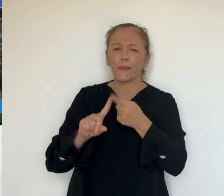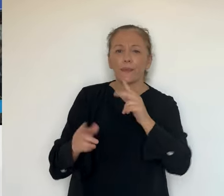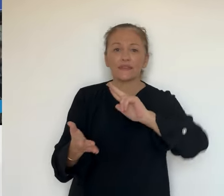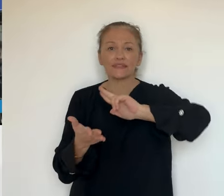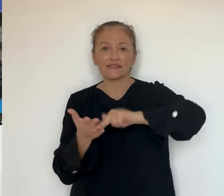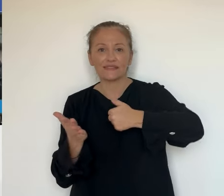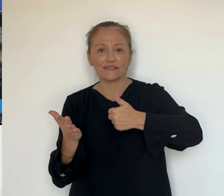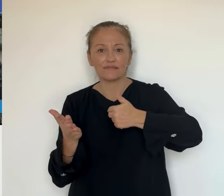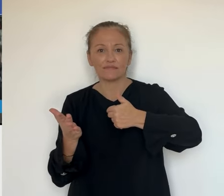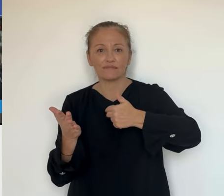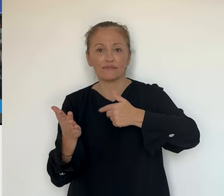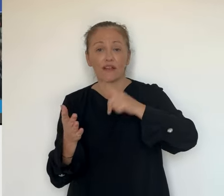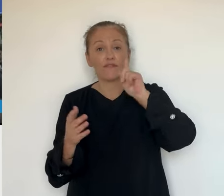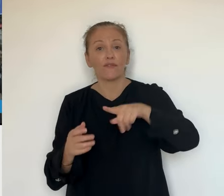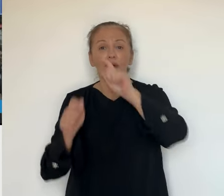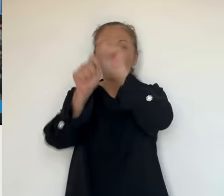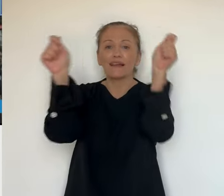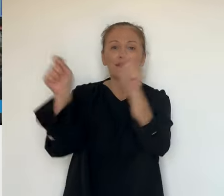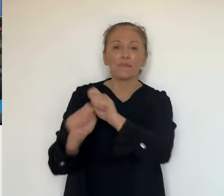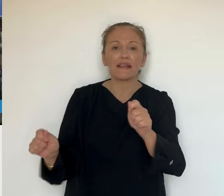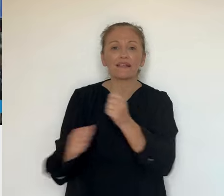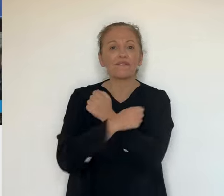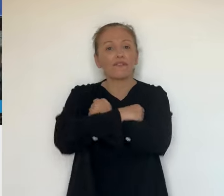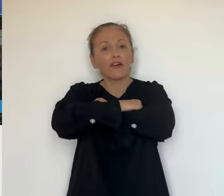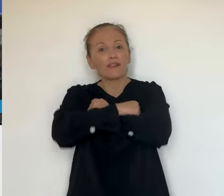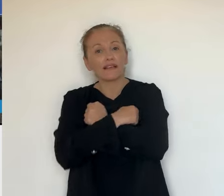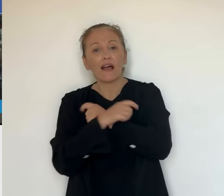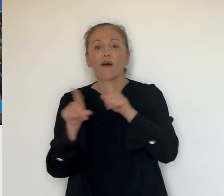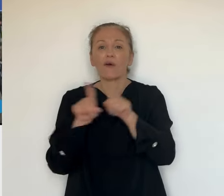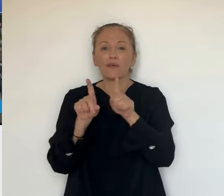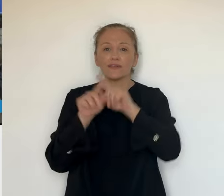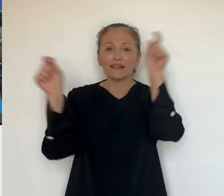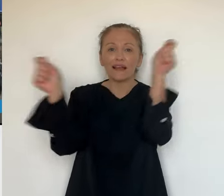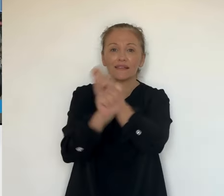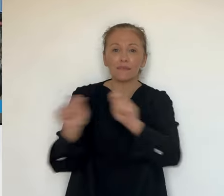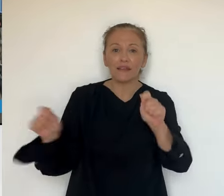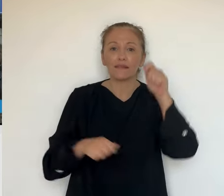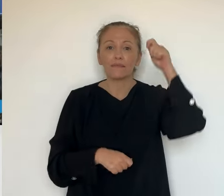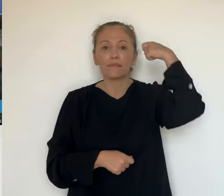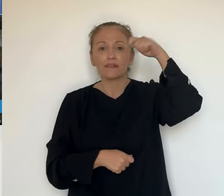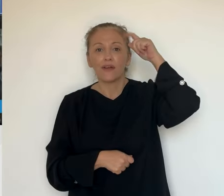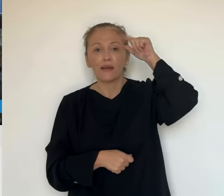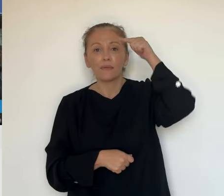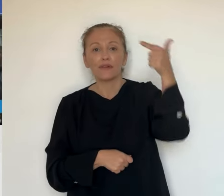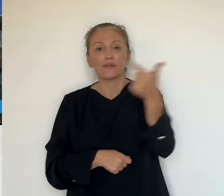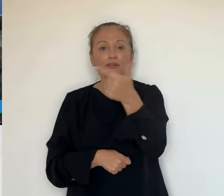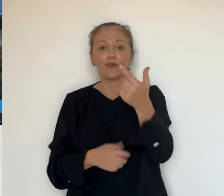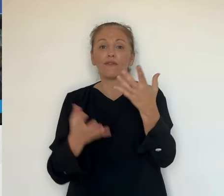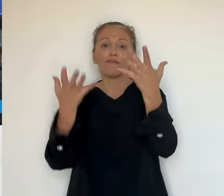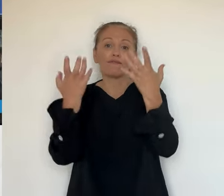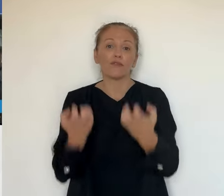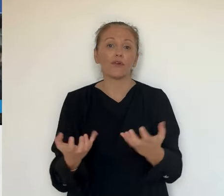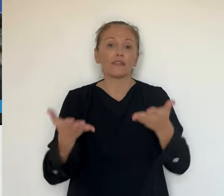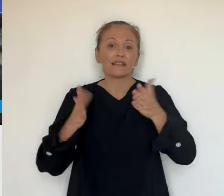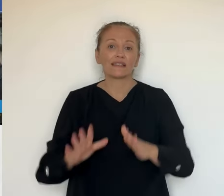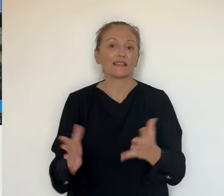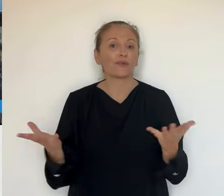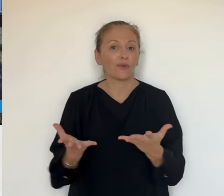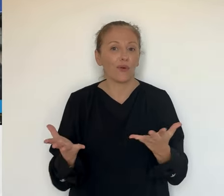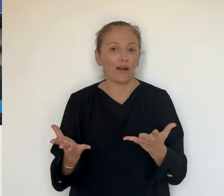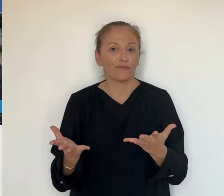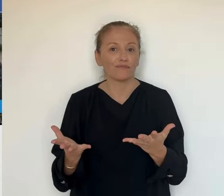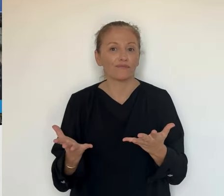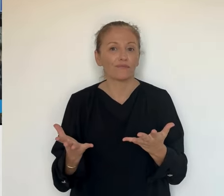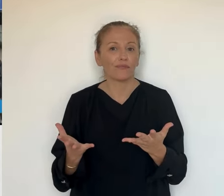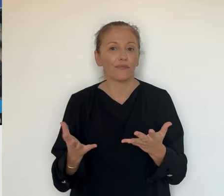aucun obstacle à la venue du pape. Mais il faut respecter la volonté du Vatican, la volonté